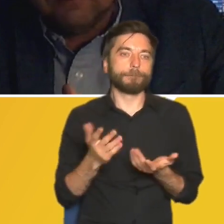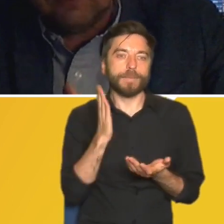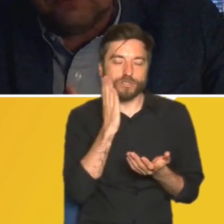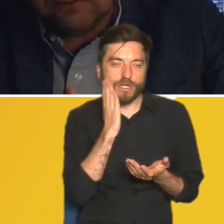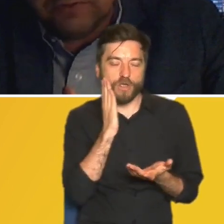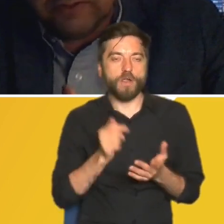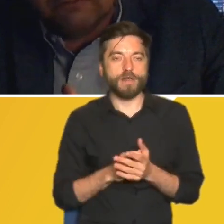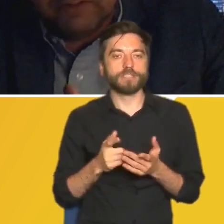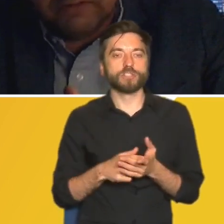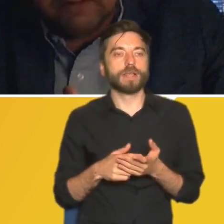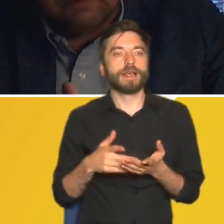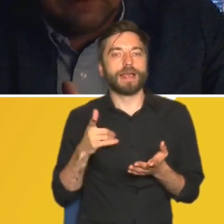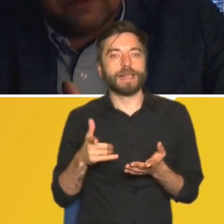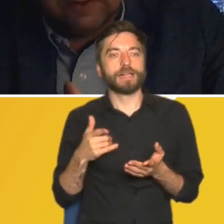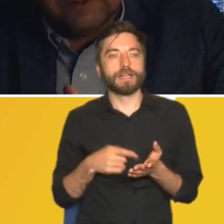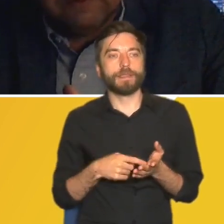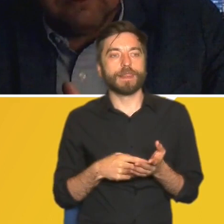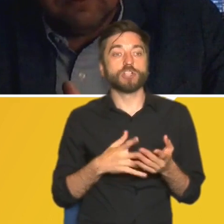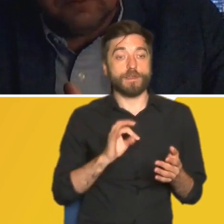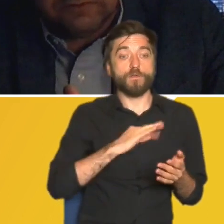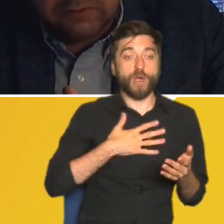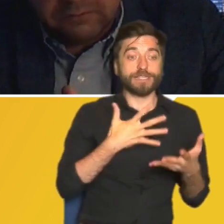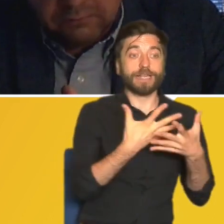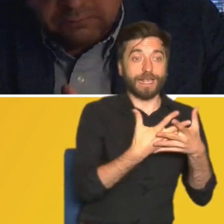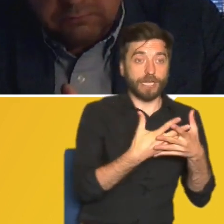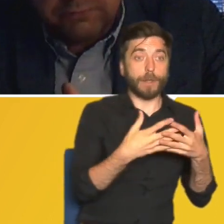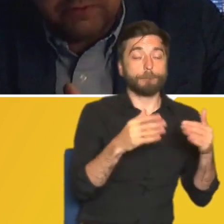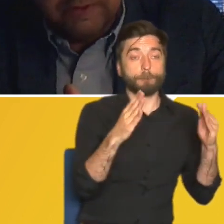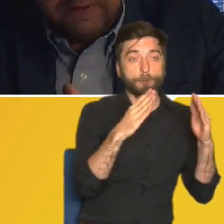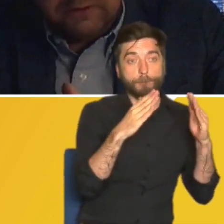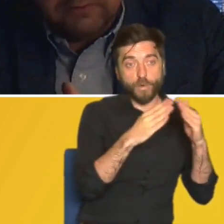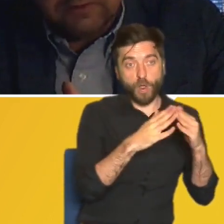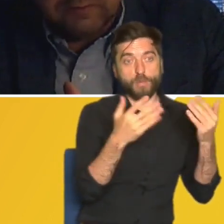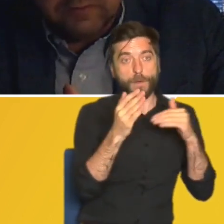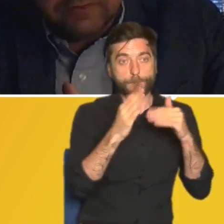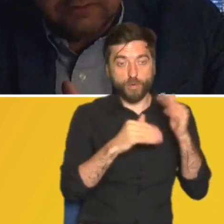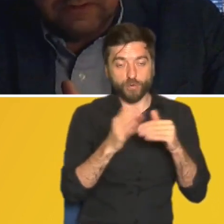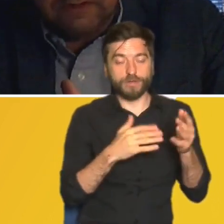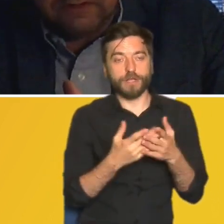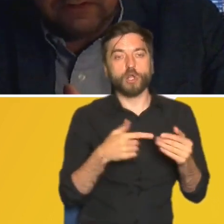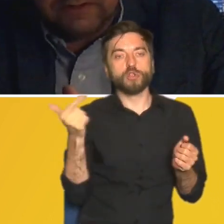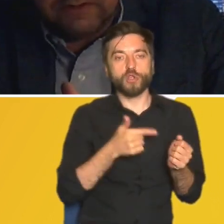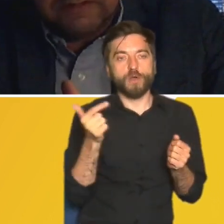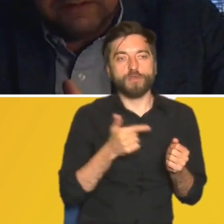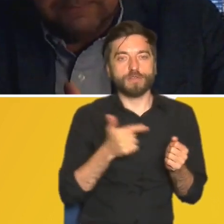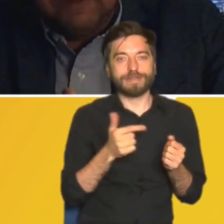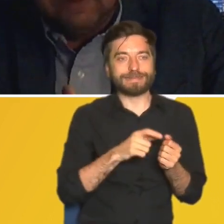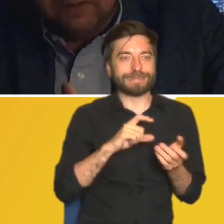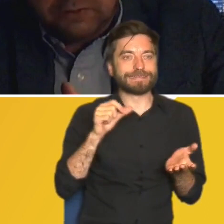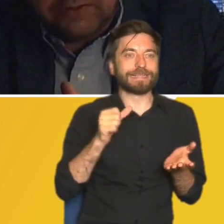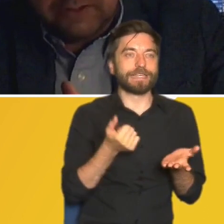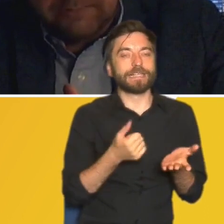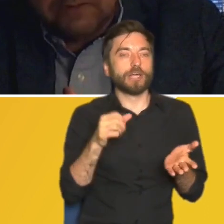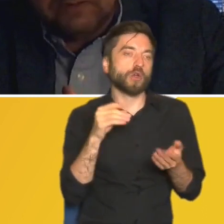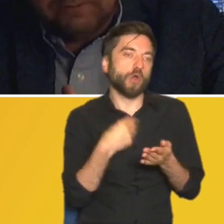znacznym odciążeniu jednak właścicieli nieruchomości ludzi od zobowiązań o charakterze centralnym